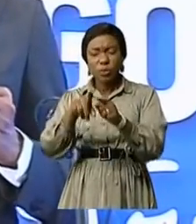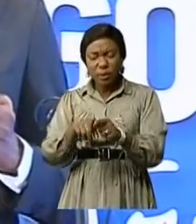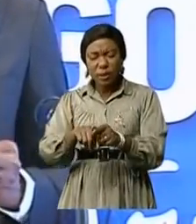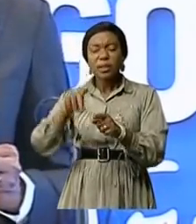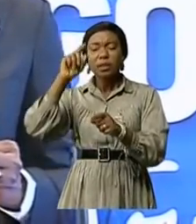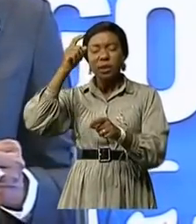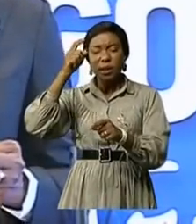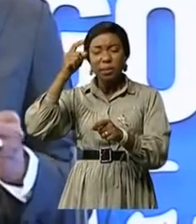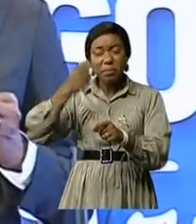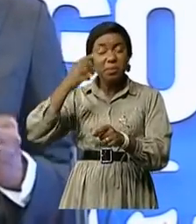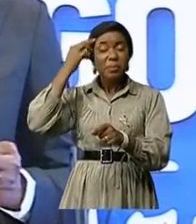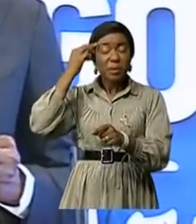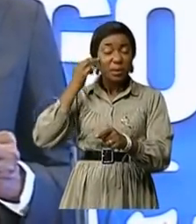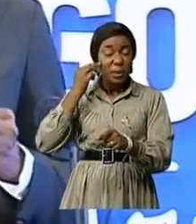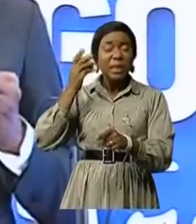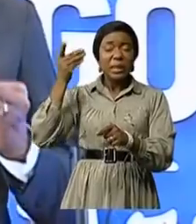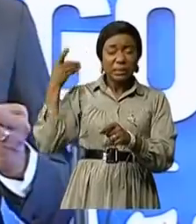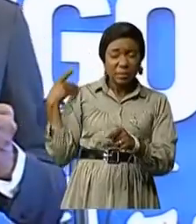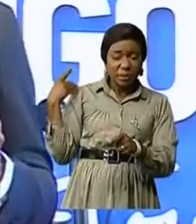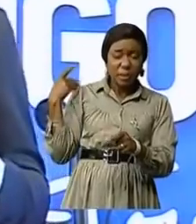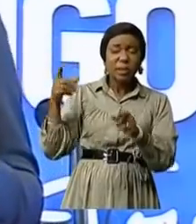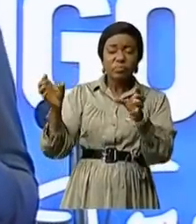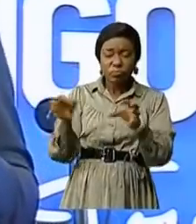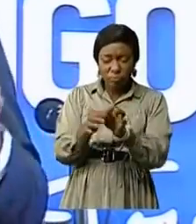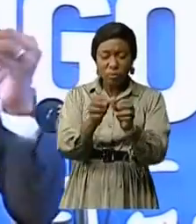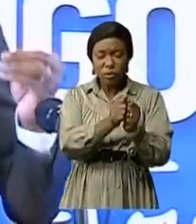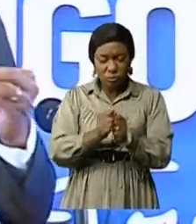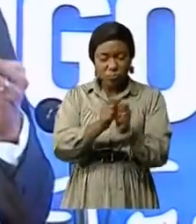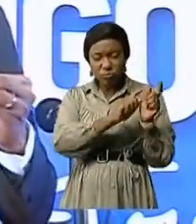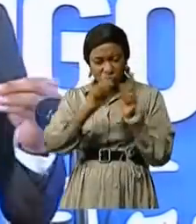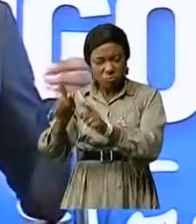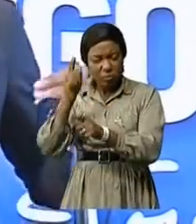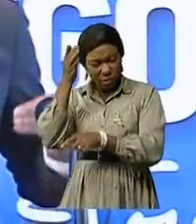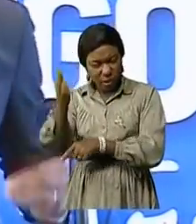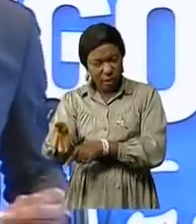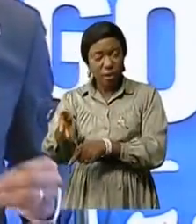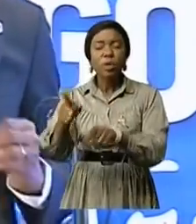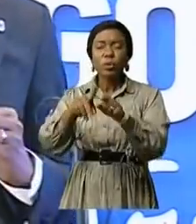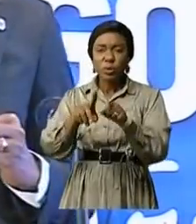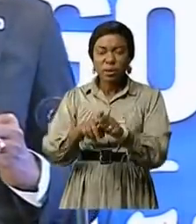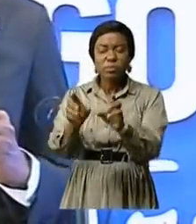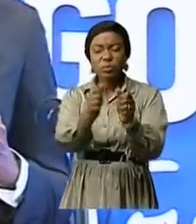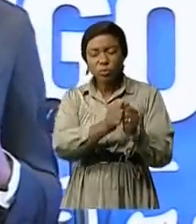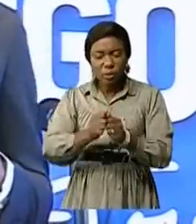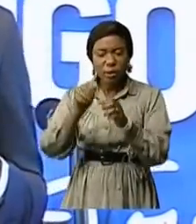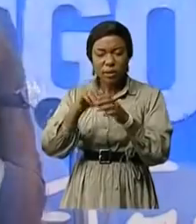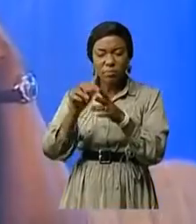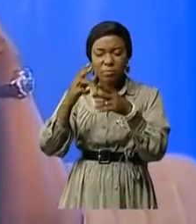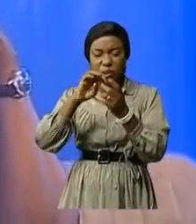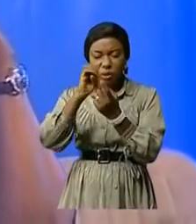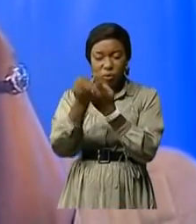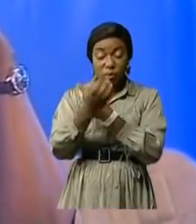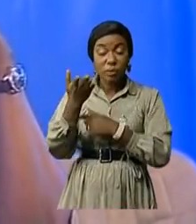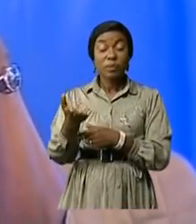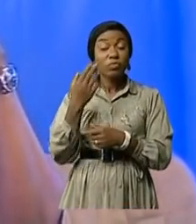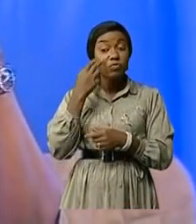des sénateurs et des députés y ont été associés. Des députés et des sénateurs ont aussi été associés à cette semaine touristique. Et donc,